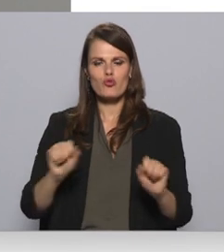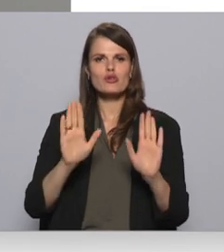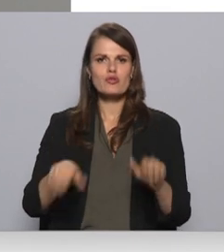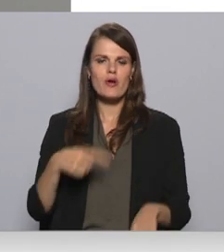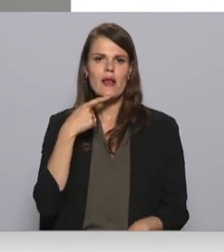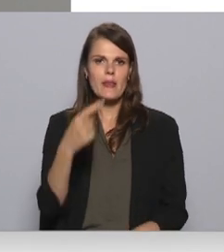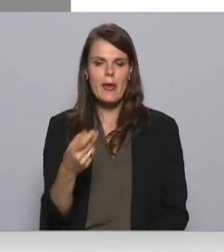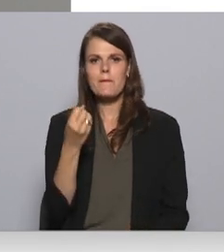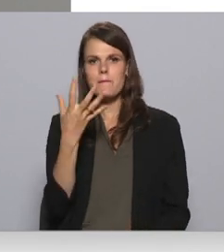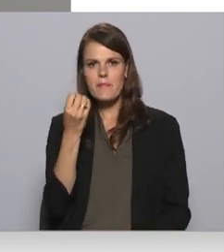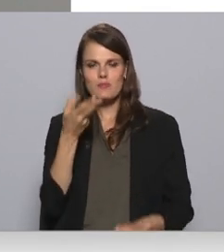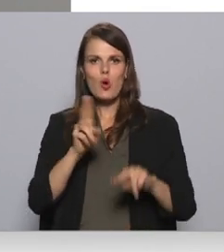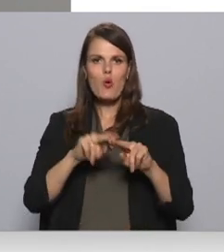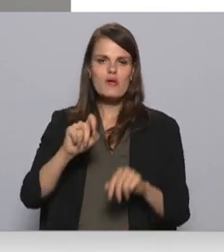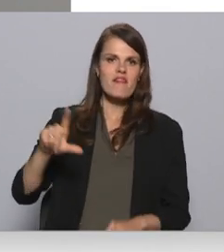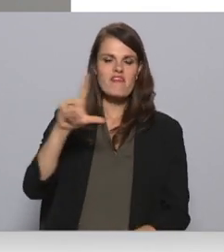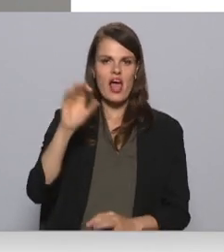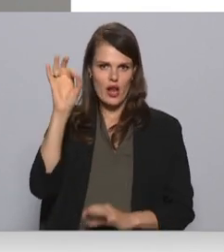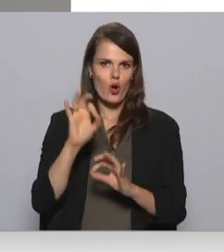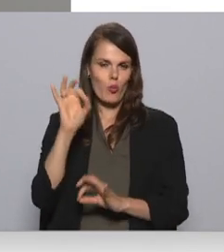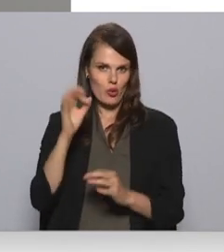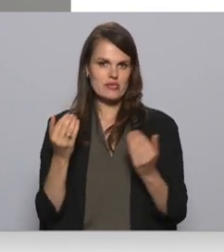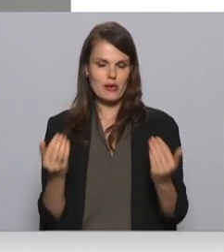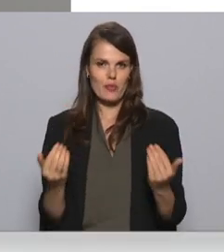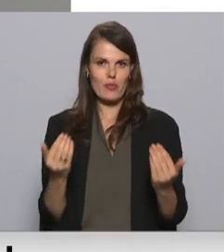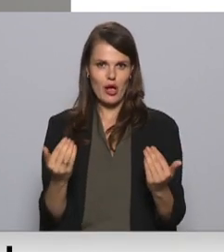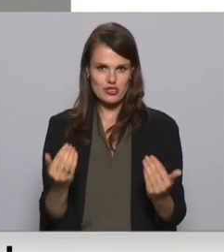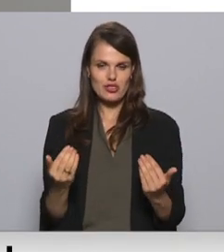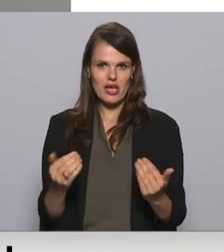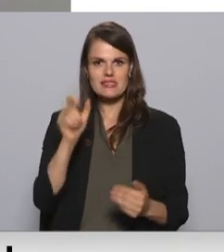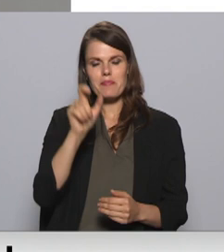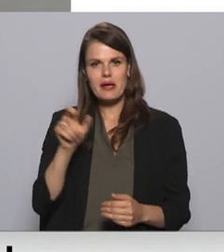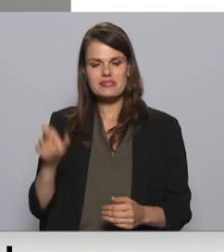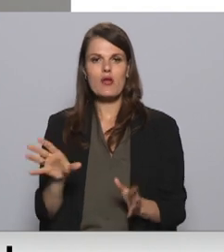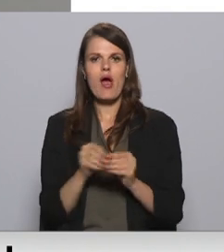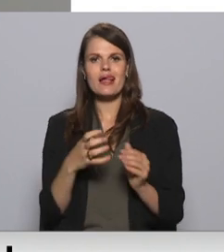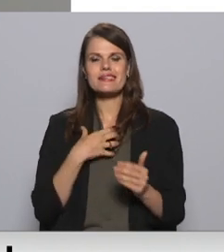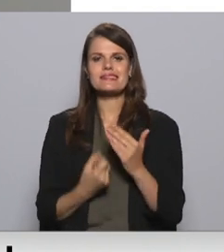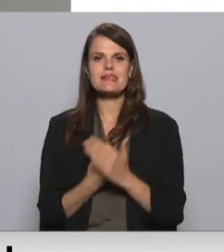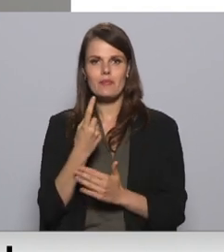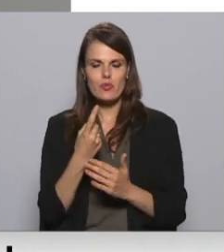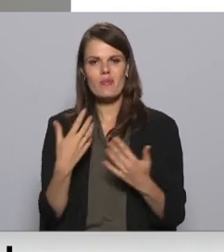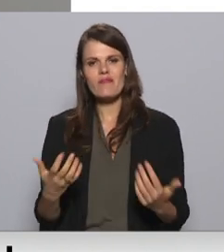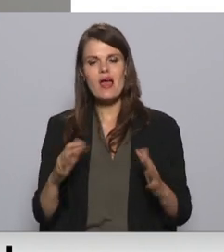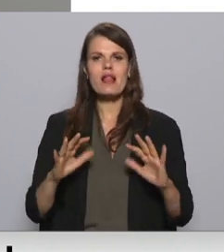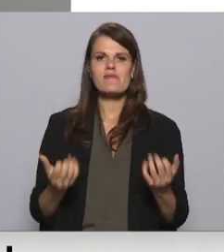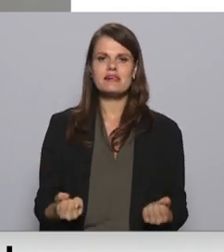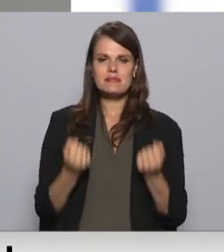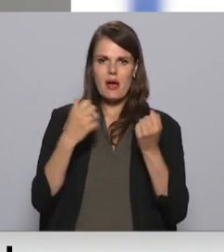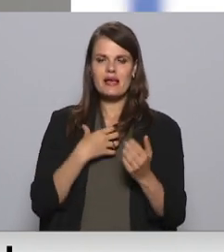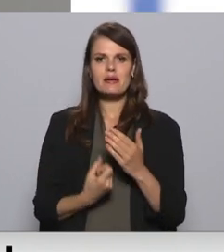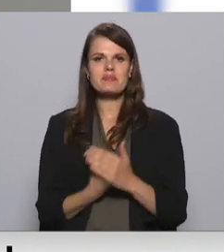ka 15 un vairāk procenti pašreiz personu ar simptomiem, viegliem vai smagakiem